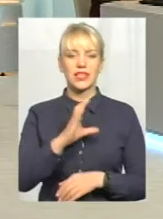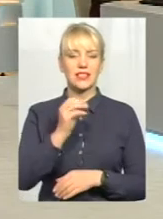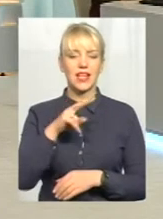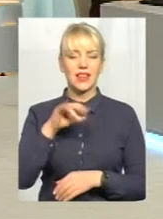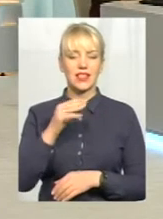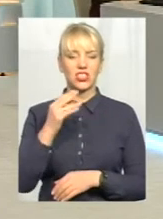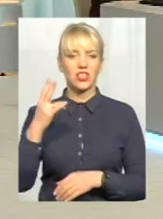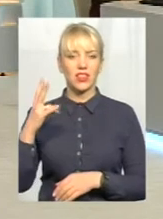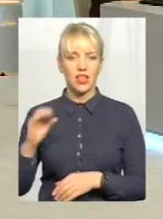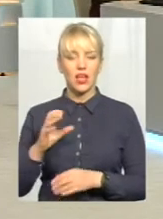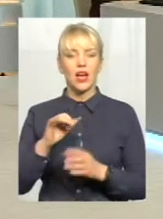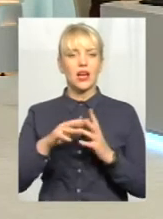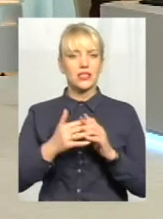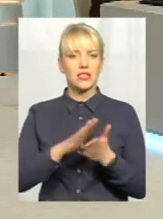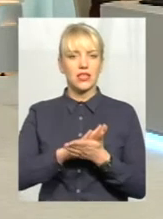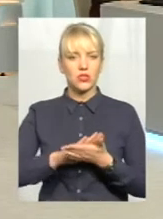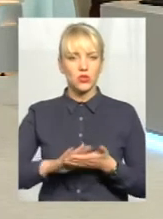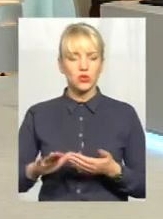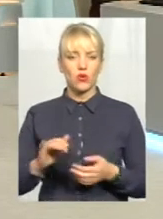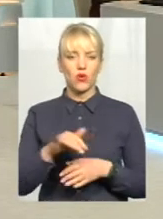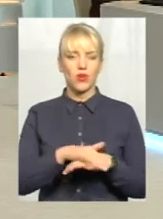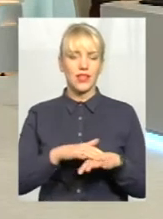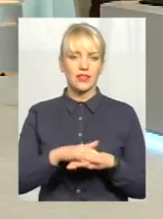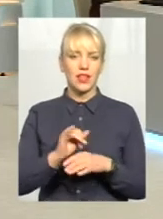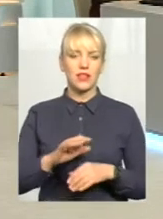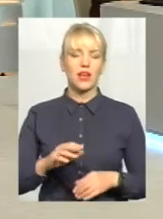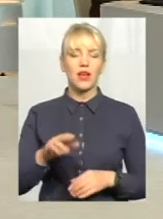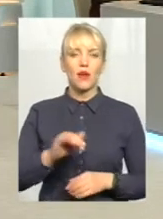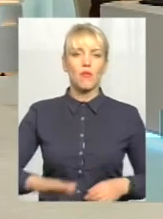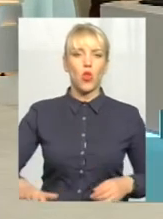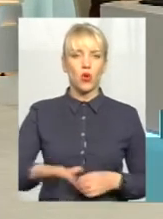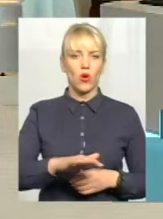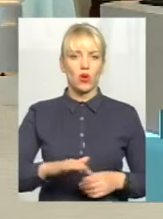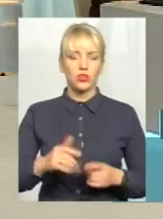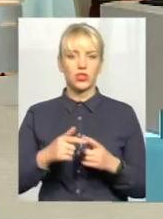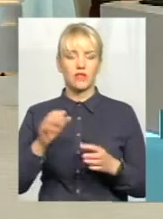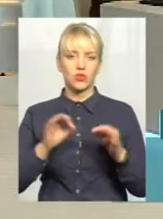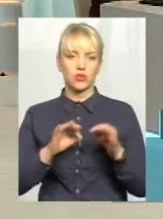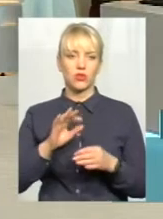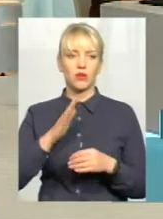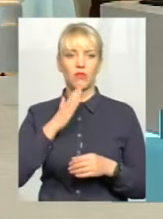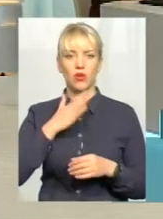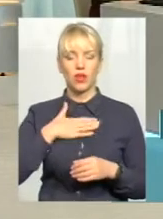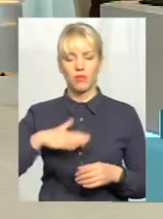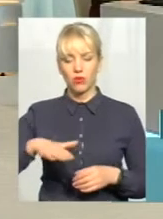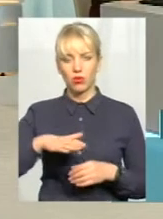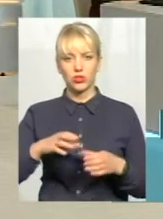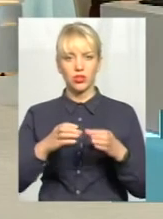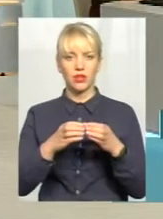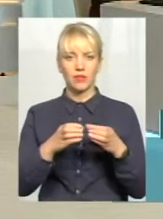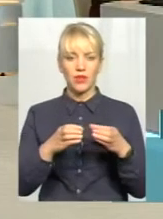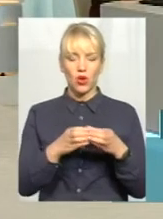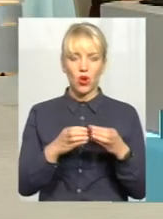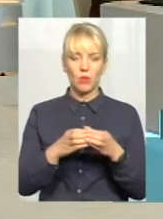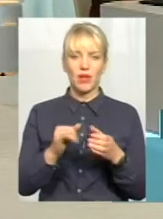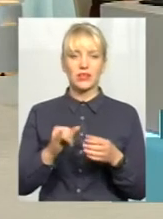міського, а кількість сільського населення і площа. І береться звичайний відсоток, пропорція. Моя площа моєї громади до площі